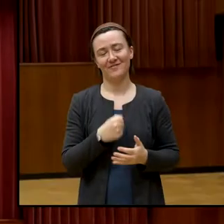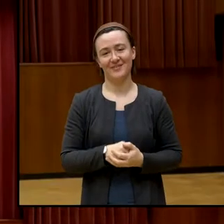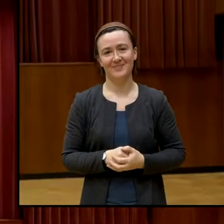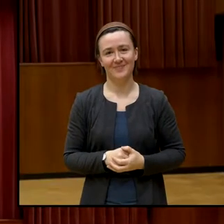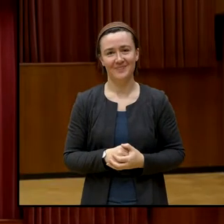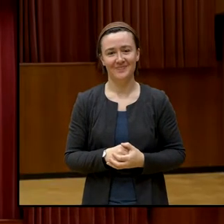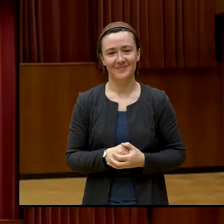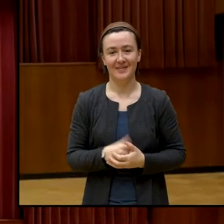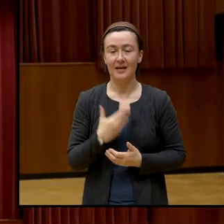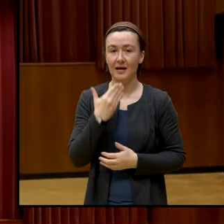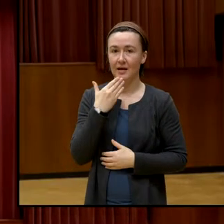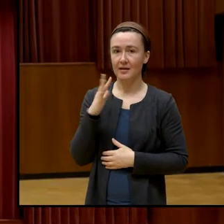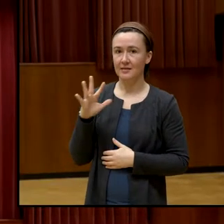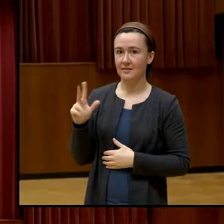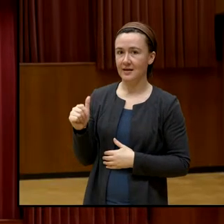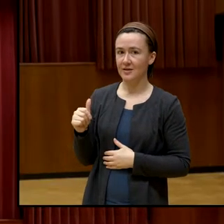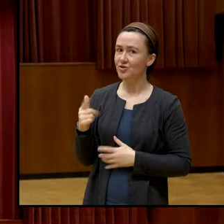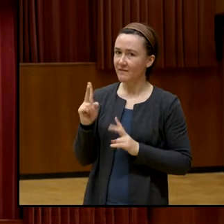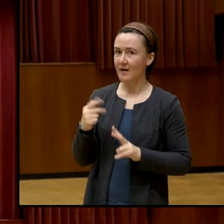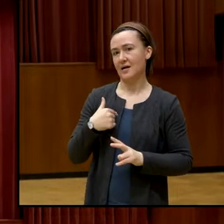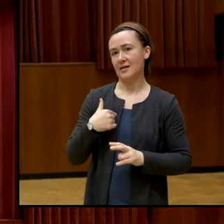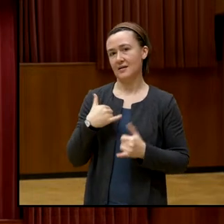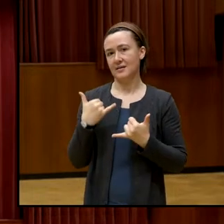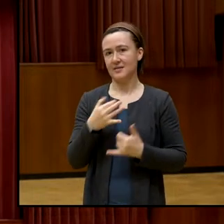Dankeschön. Ich habe jetzt aber wirklich eine Frage.